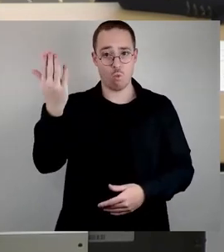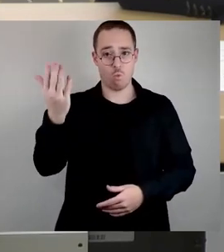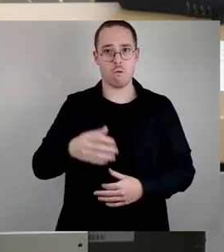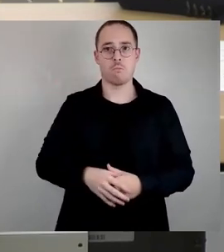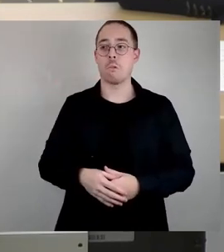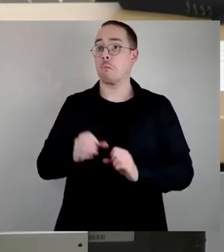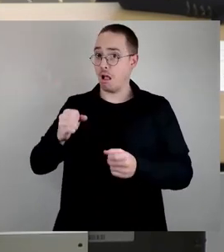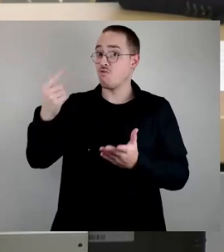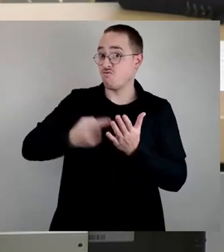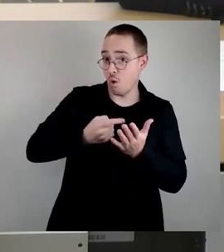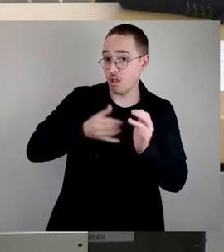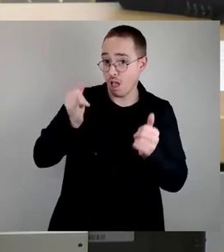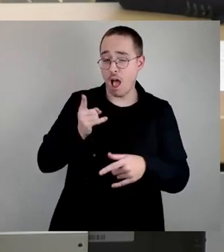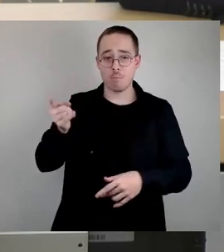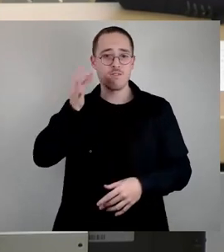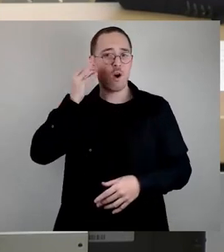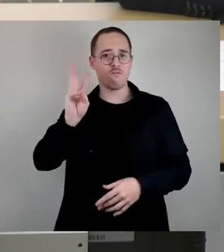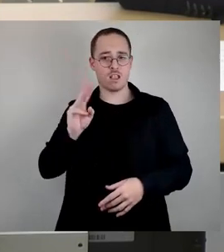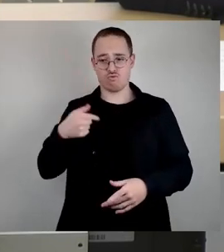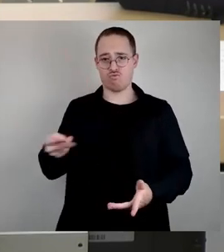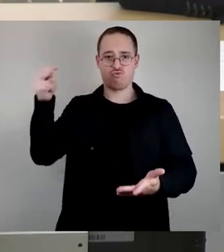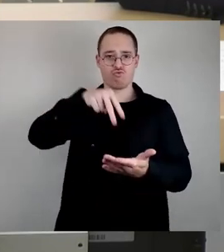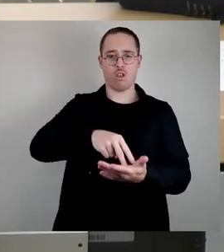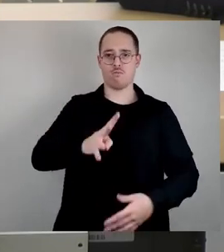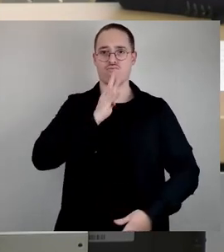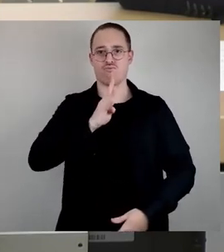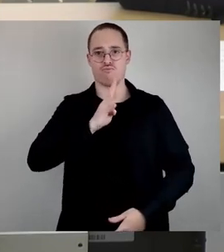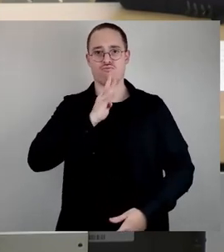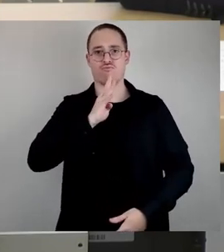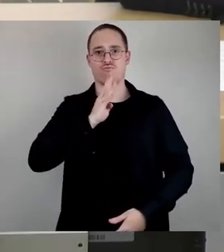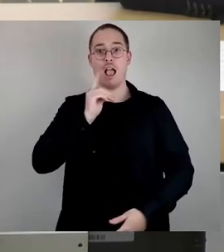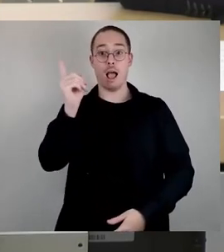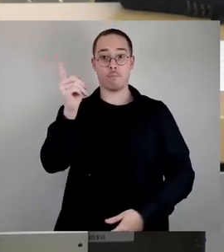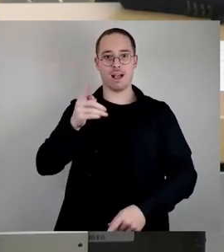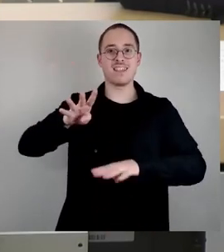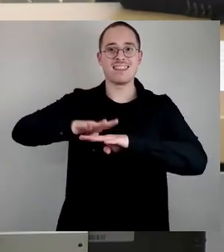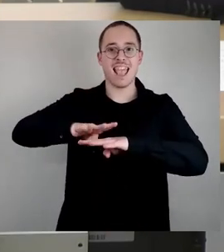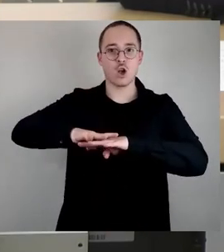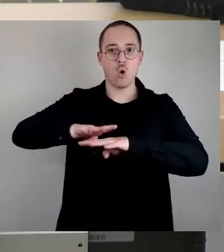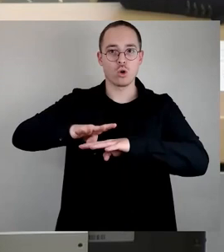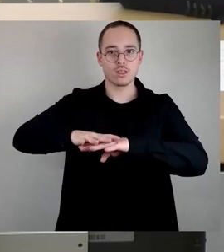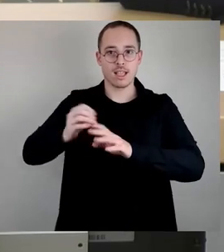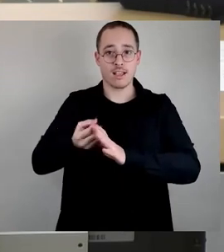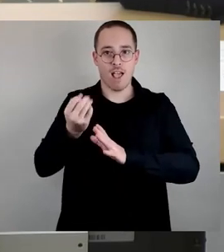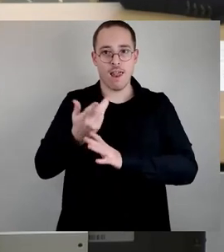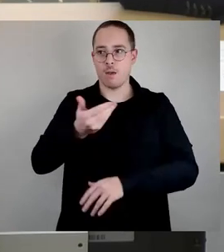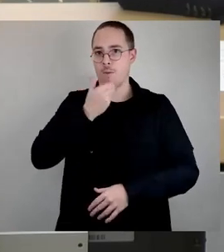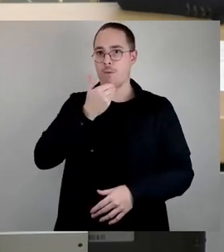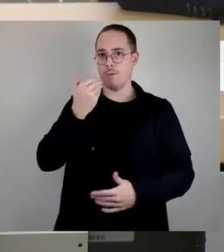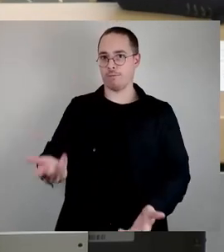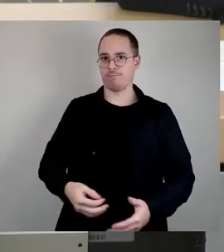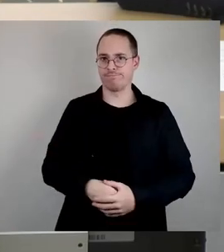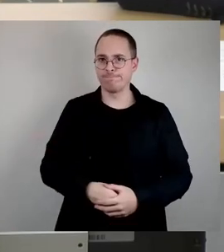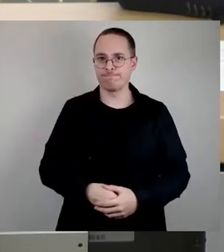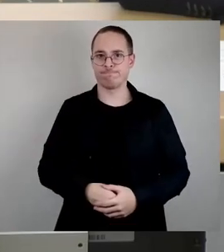Wendt, stellen sich hier hin und bringen alles ohne Deckungsquelle. Das ist natürlich eine Sache, ich sagen muss, den